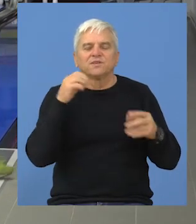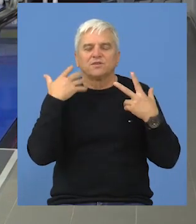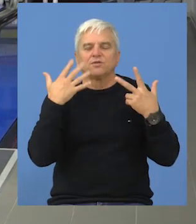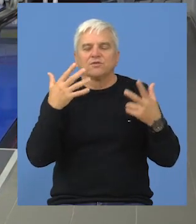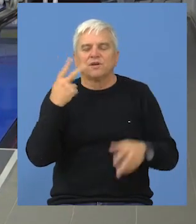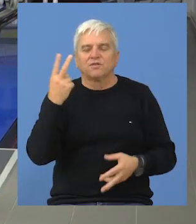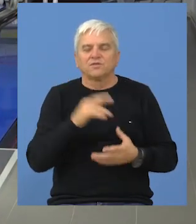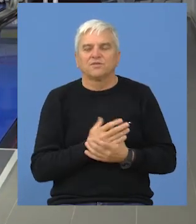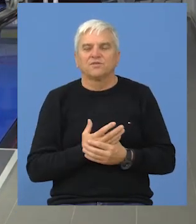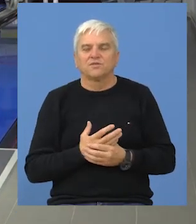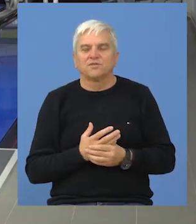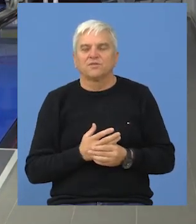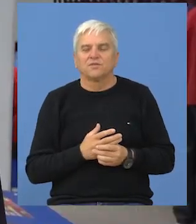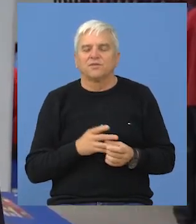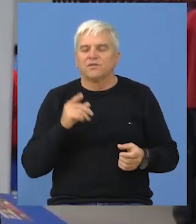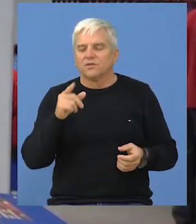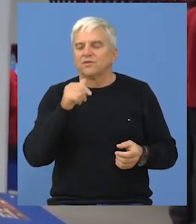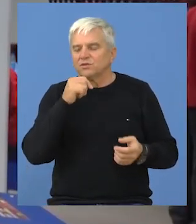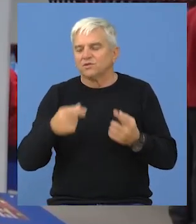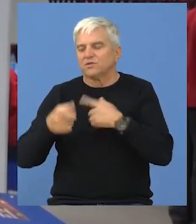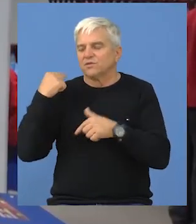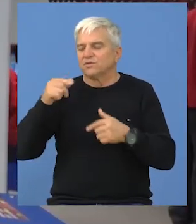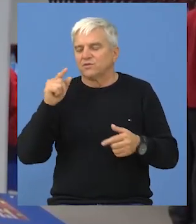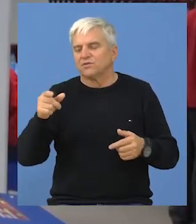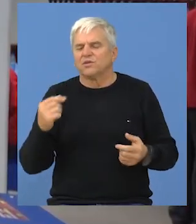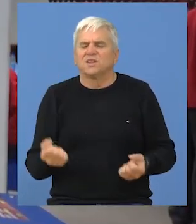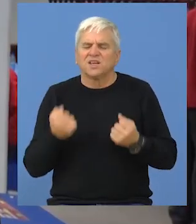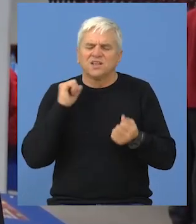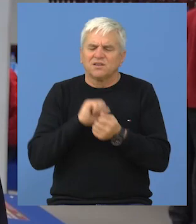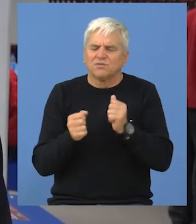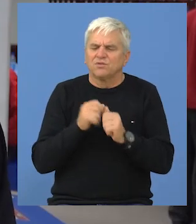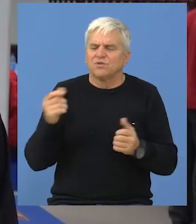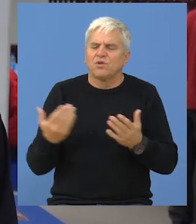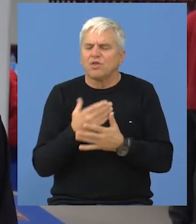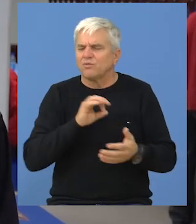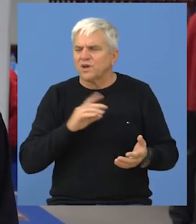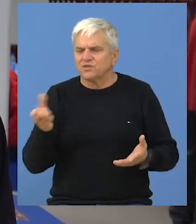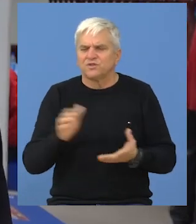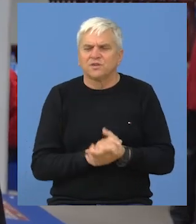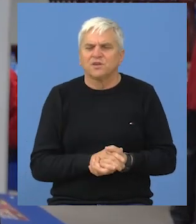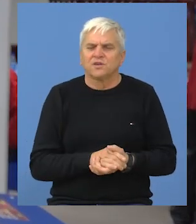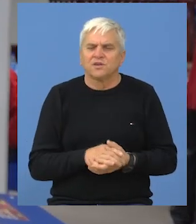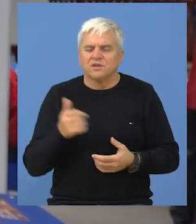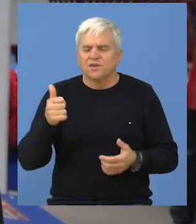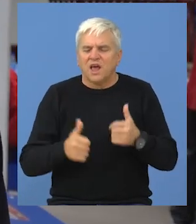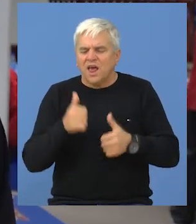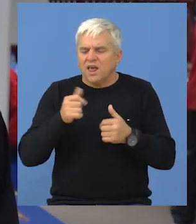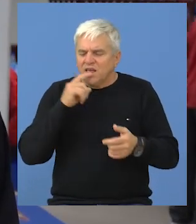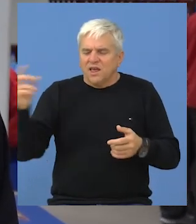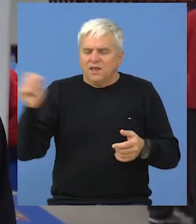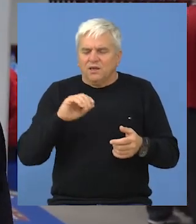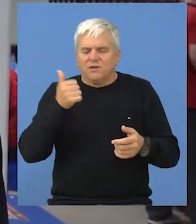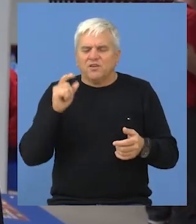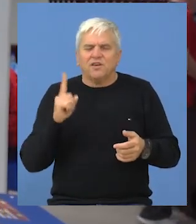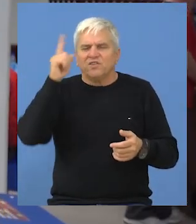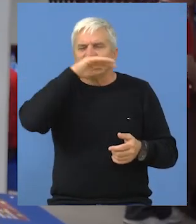582. Kovačica je tada je črano neogodan protivnik ovdje u Novom Bečeju, isto jedan od